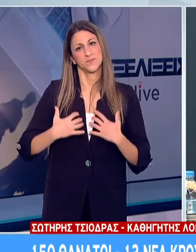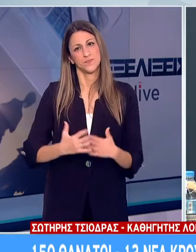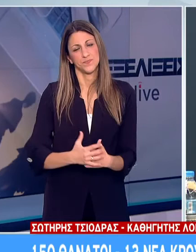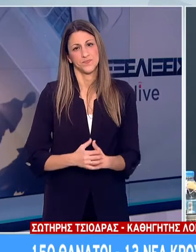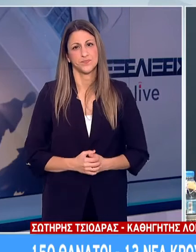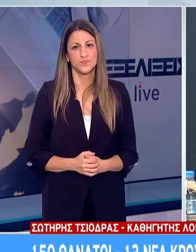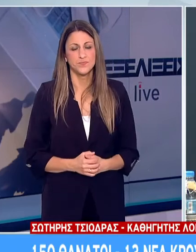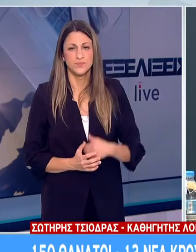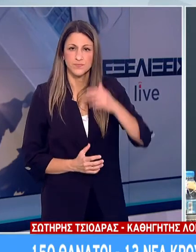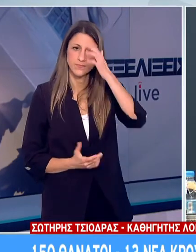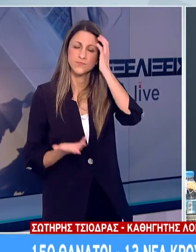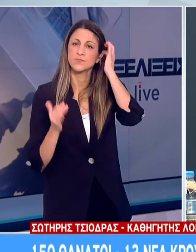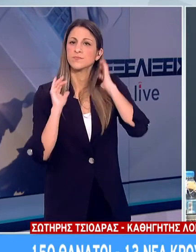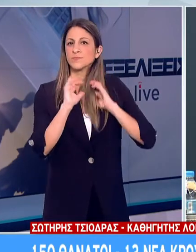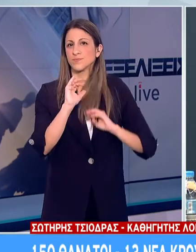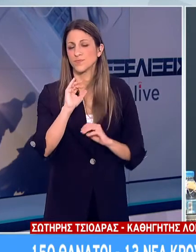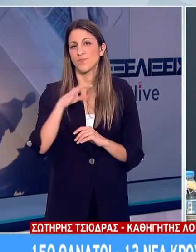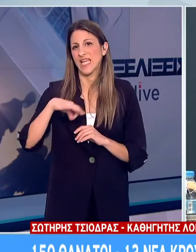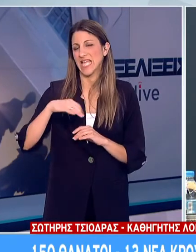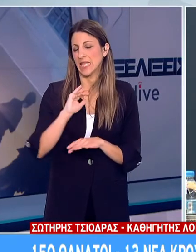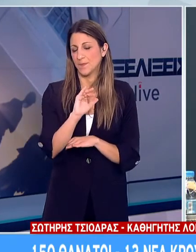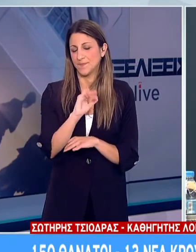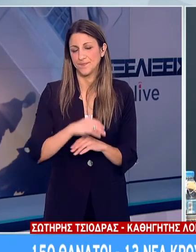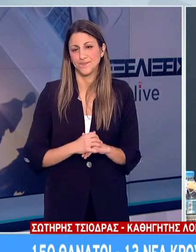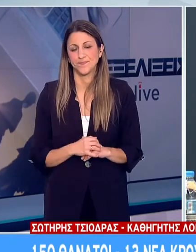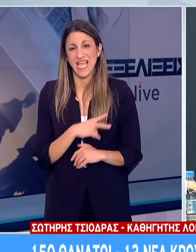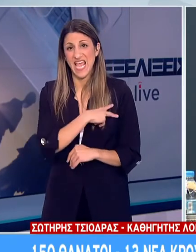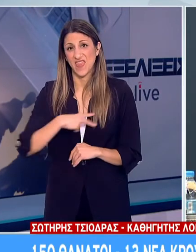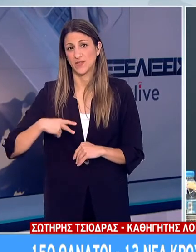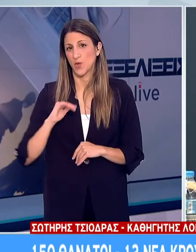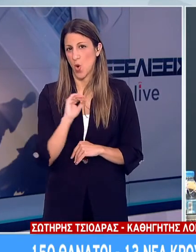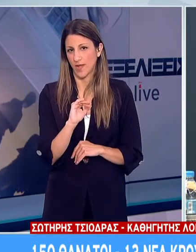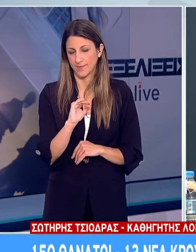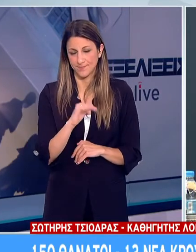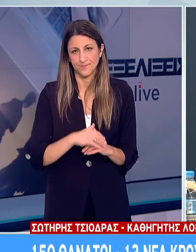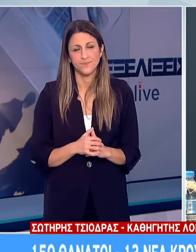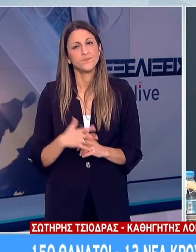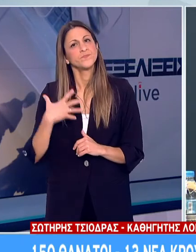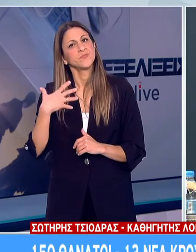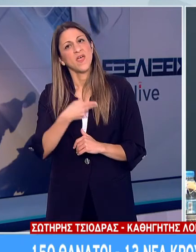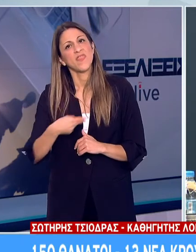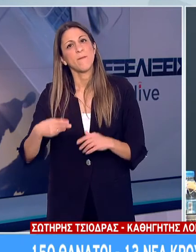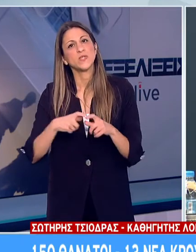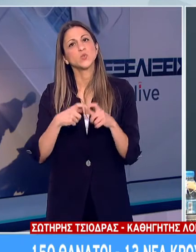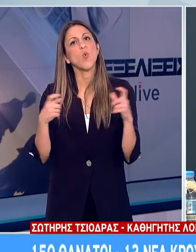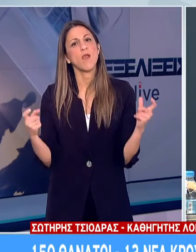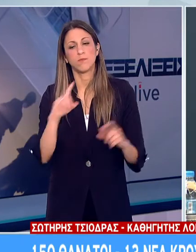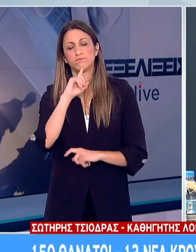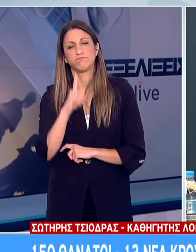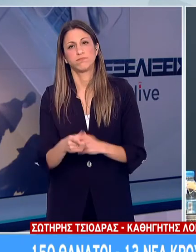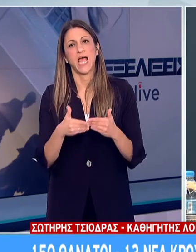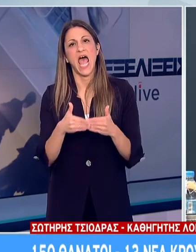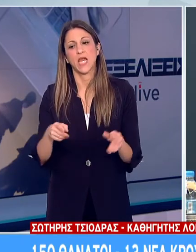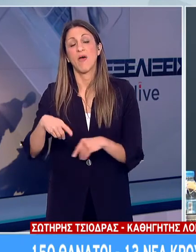Η κυρία Κοστάρα από το inthokids.gr Κύριε καθηγητά, ενώ έχει δρομολογηθεί το θέμα των σχολείων παραμένει σε